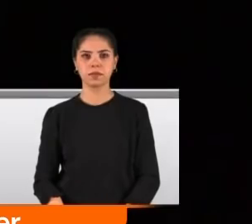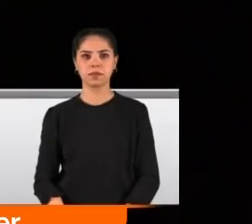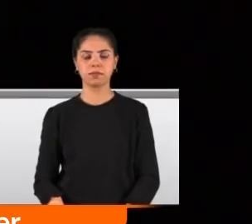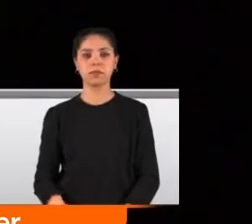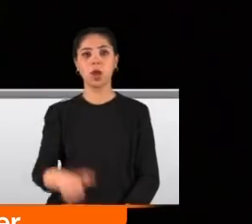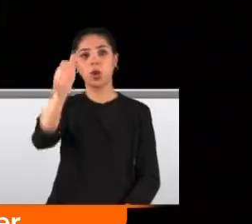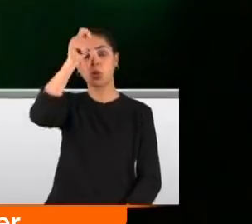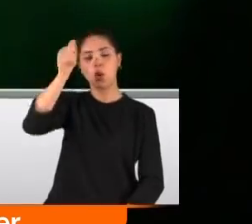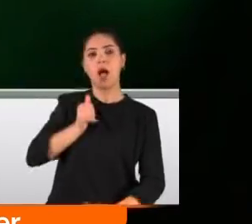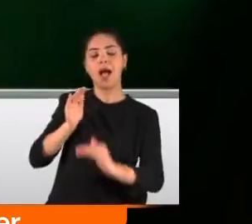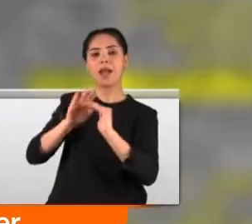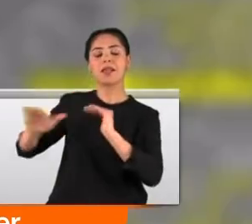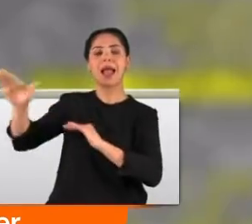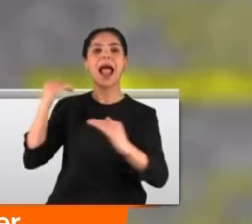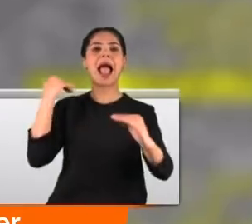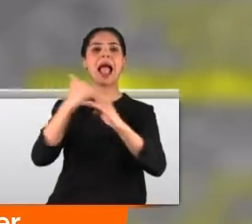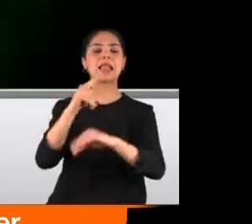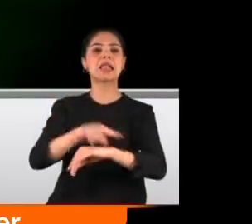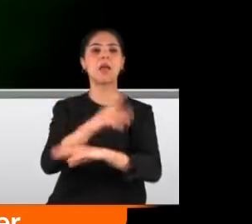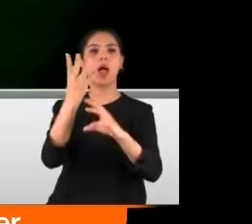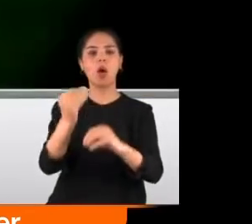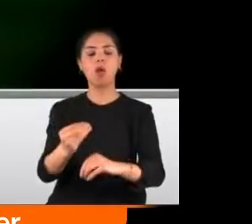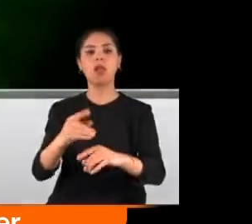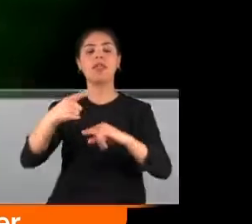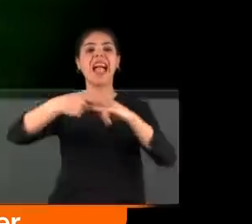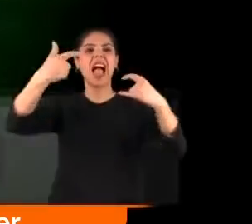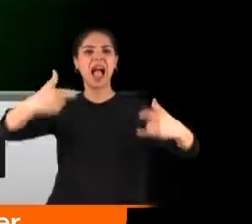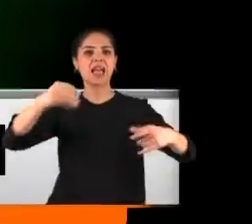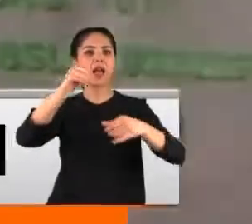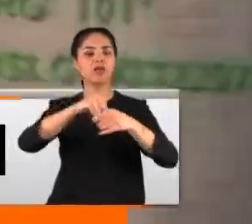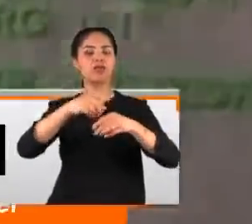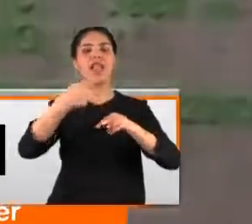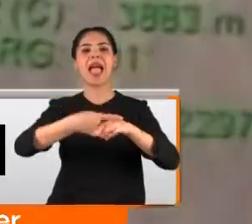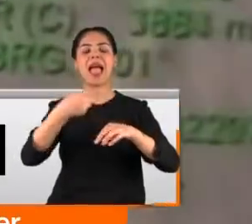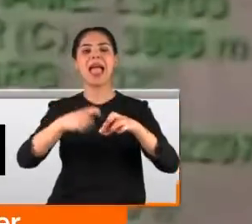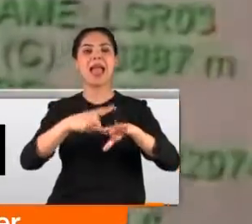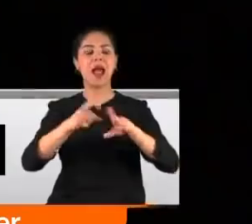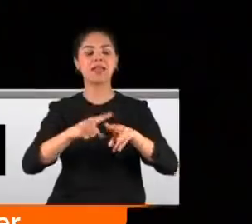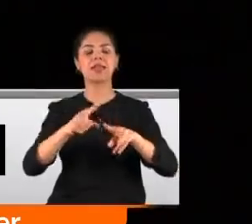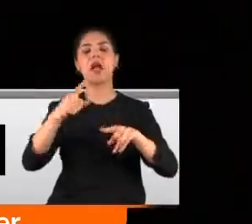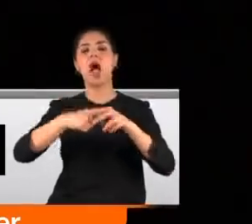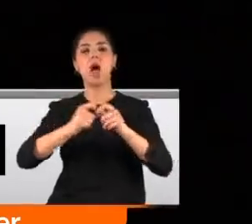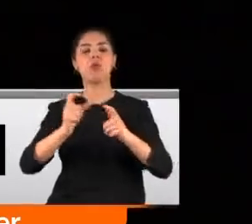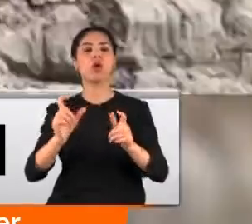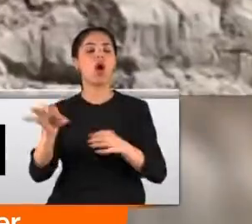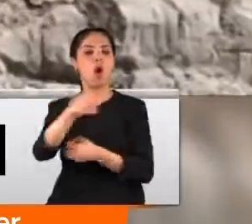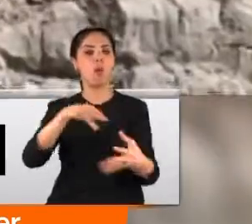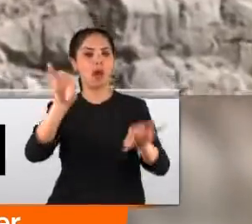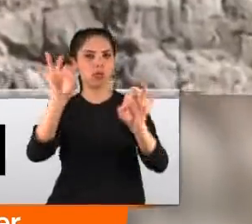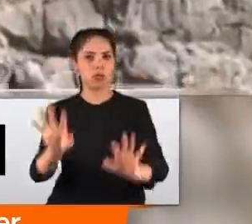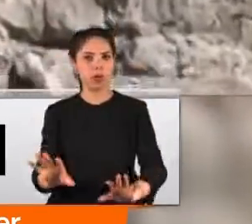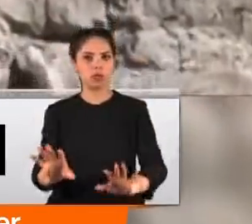Mehmetçik eş zamanlı olarak Hakkari'de de Eren Abluka 2 operasyonu başlattı. Hedefte kırsalda yuvalanan teröristler var.